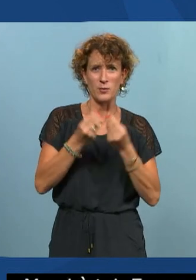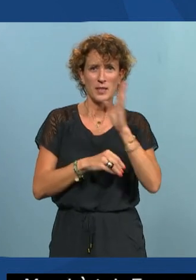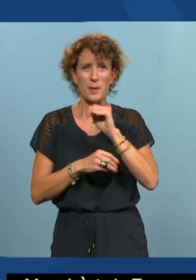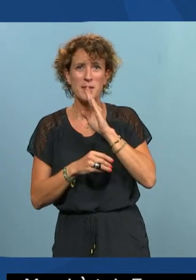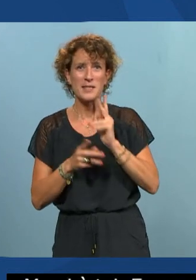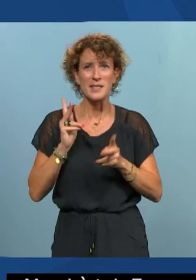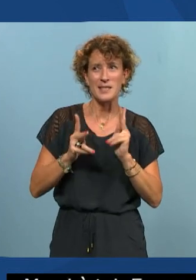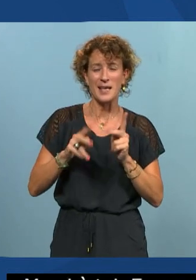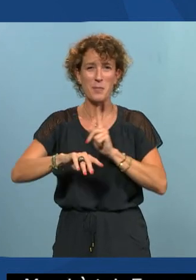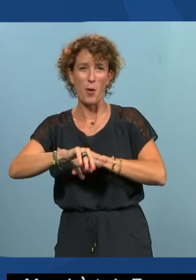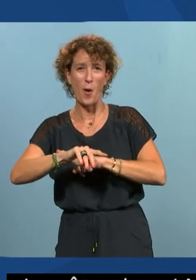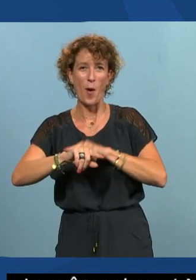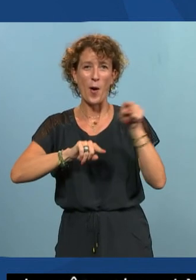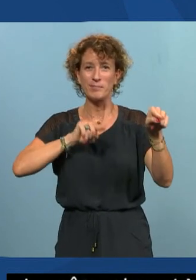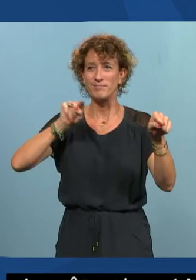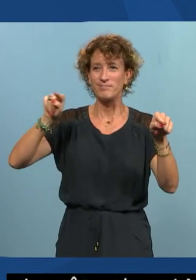les fuseaux horaires